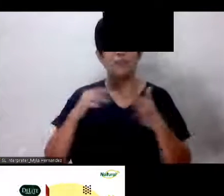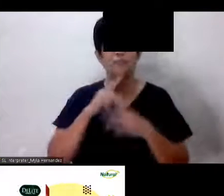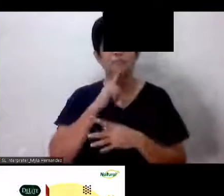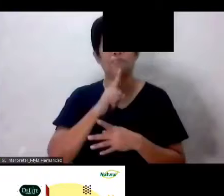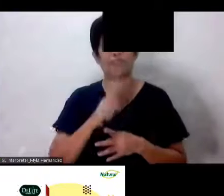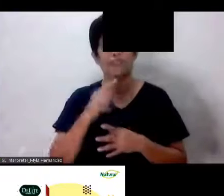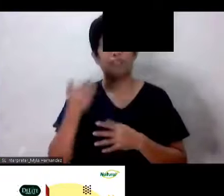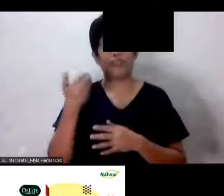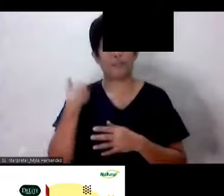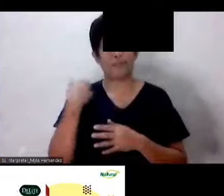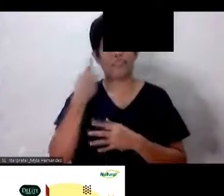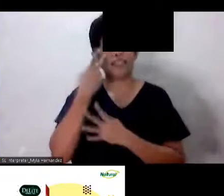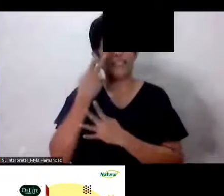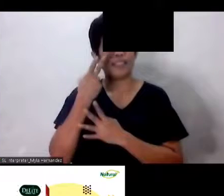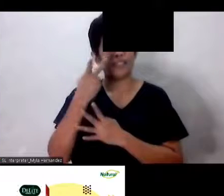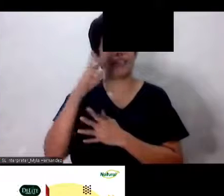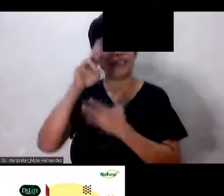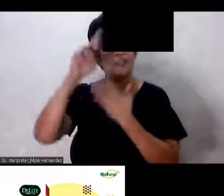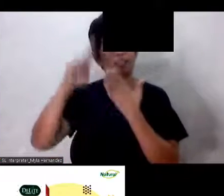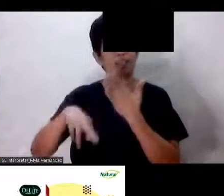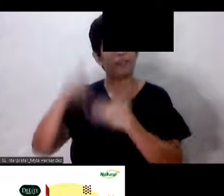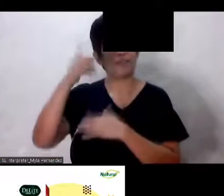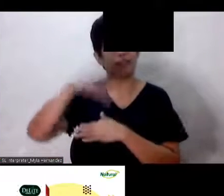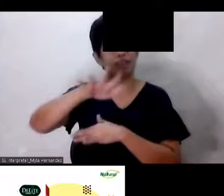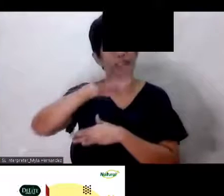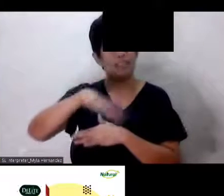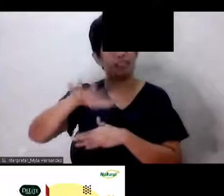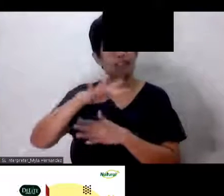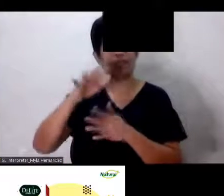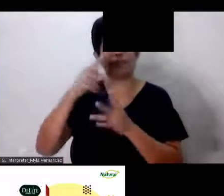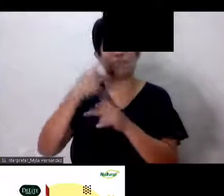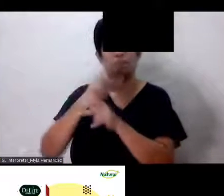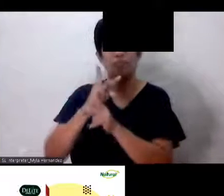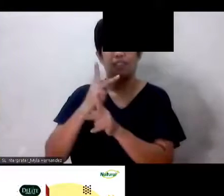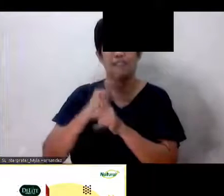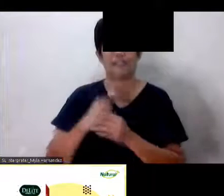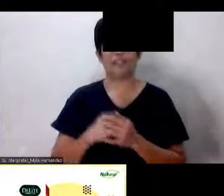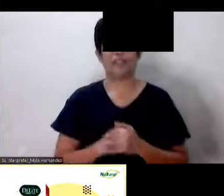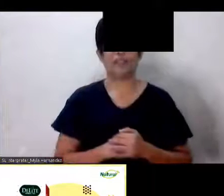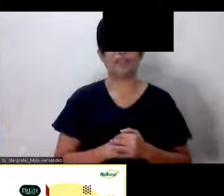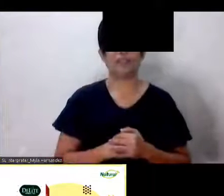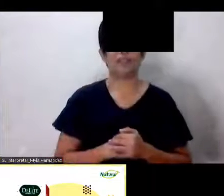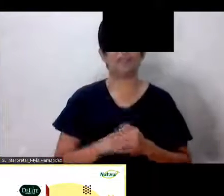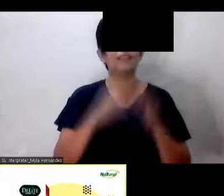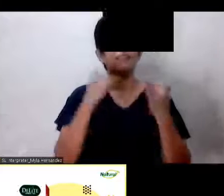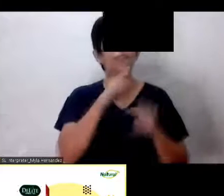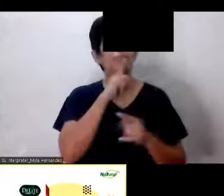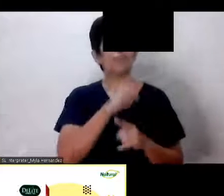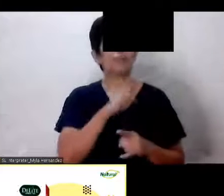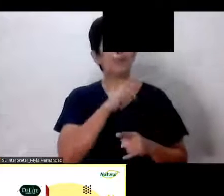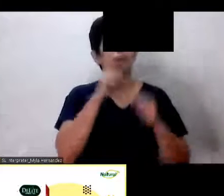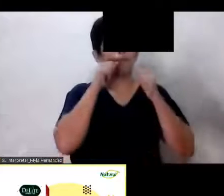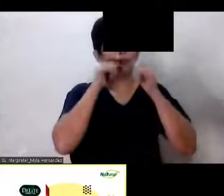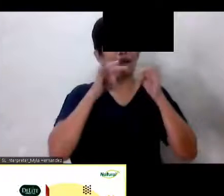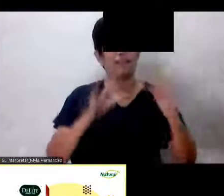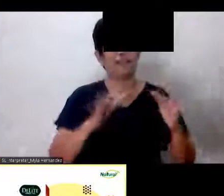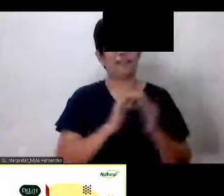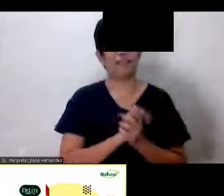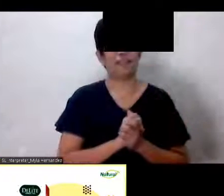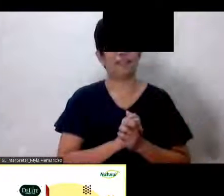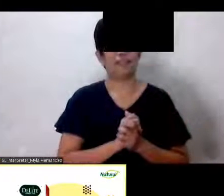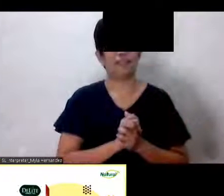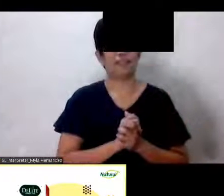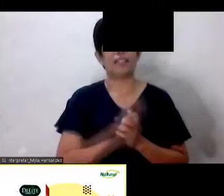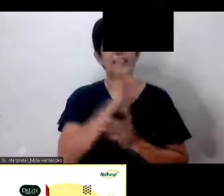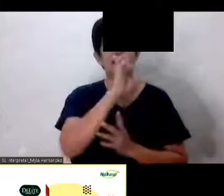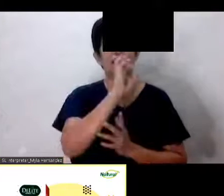Nakikita nila Ang resulta Para sa kanila Ang ating mga produkto Go ahead Brother Benson Yan ang tunay na blessing Diba At